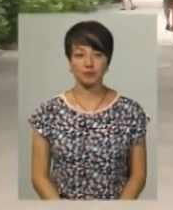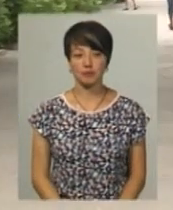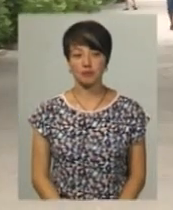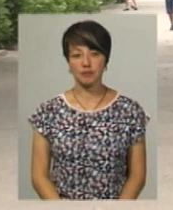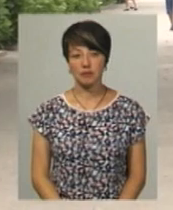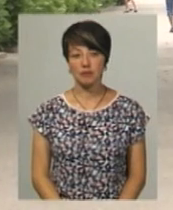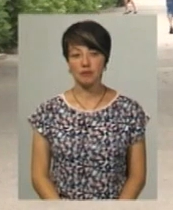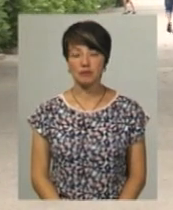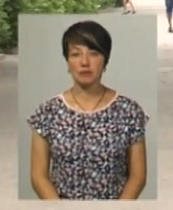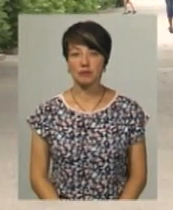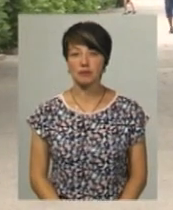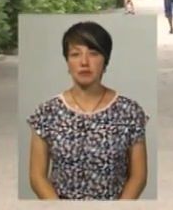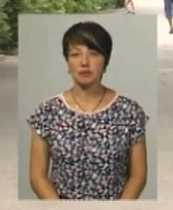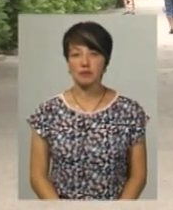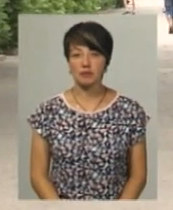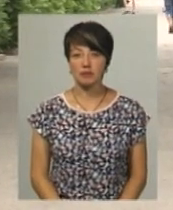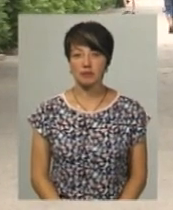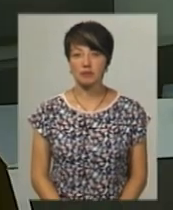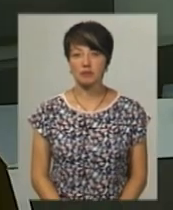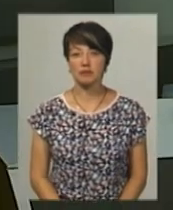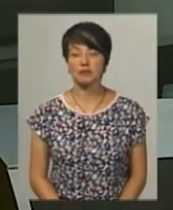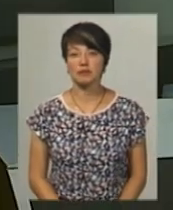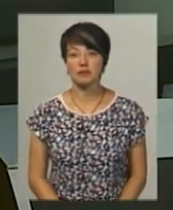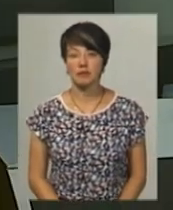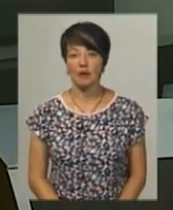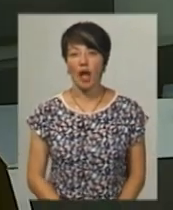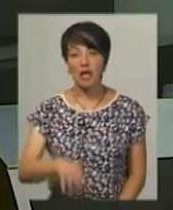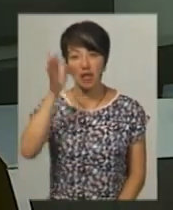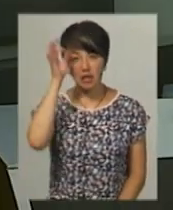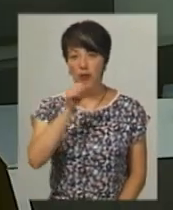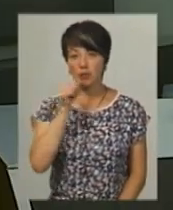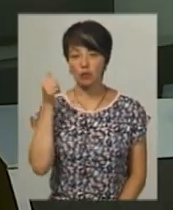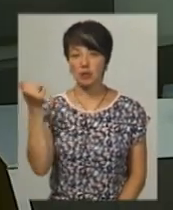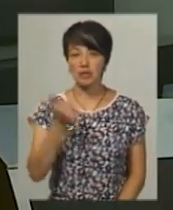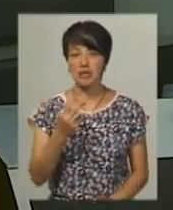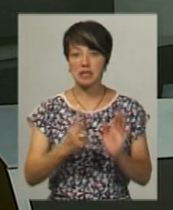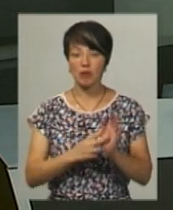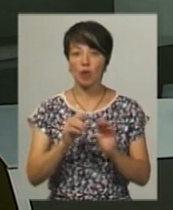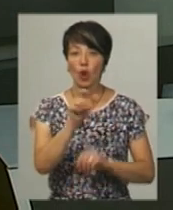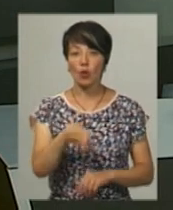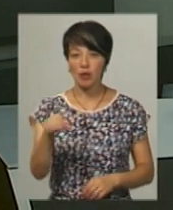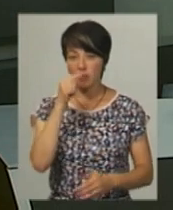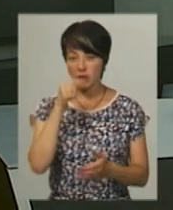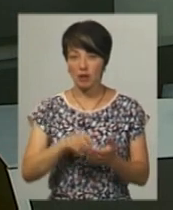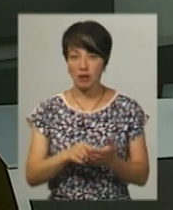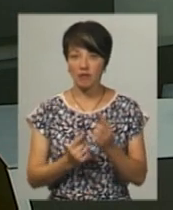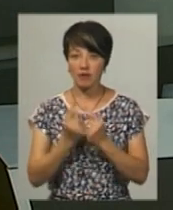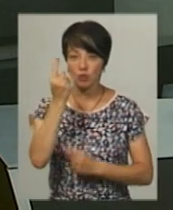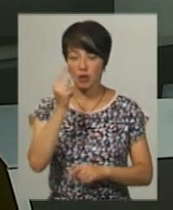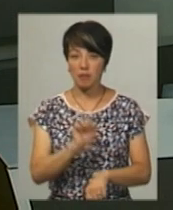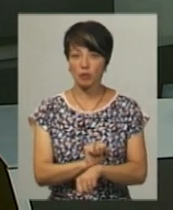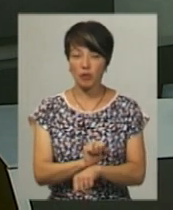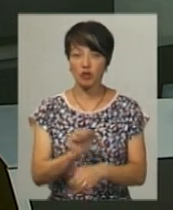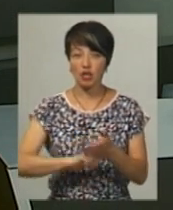Олександр Горішевський, Іван Мовчан. Новини. Нагадаю, минулої неділі семеро людей опинилися у висотній пасті через